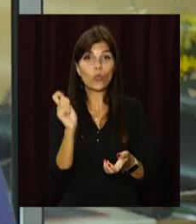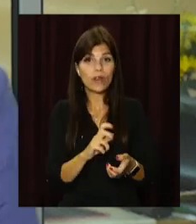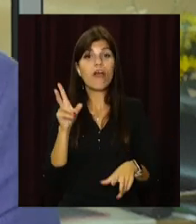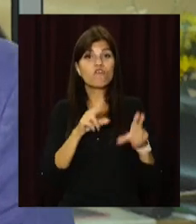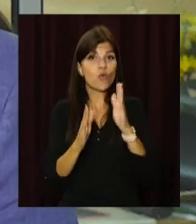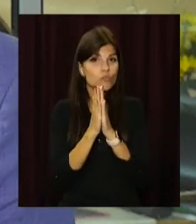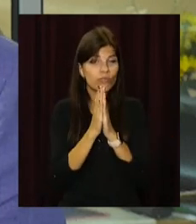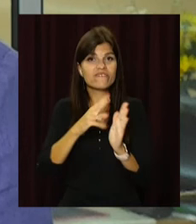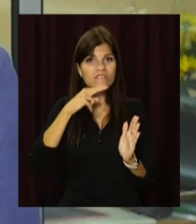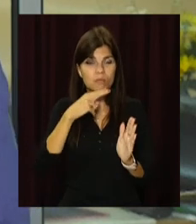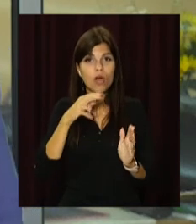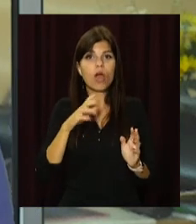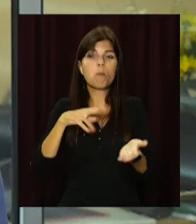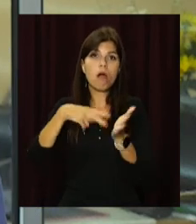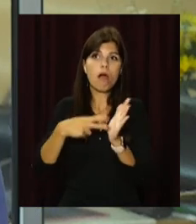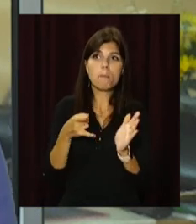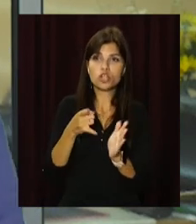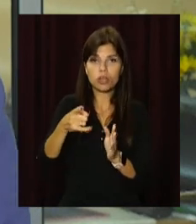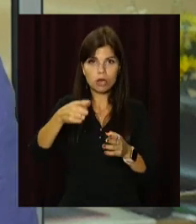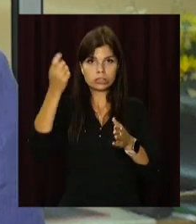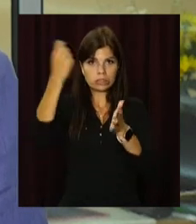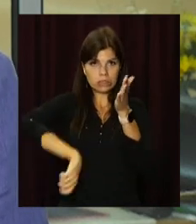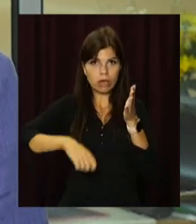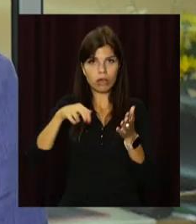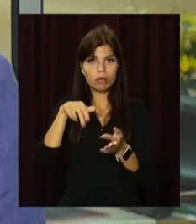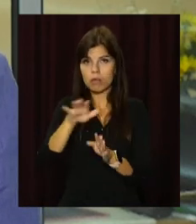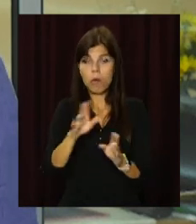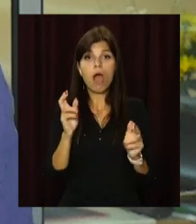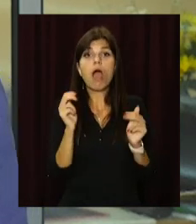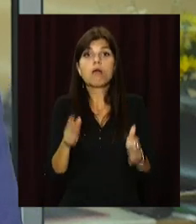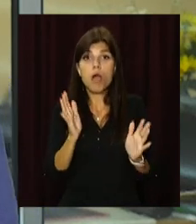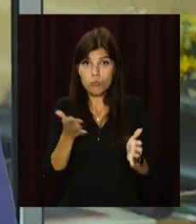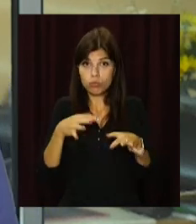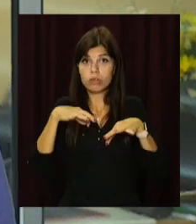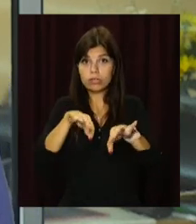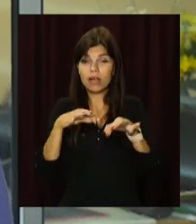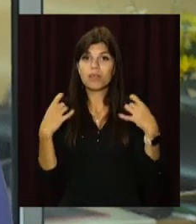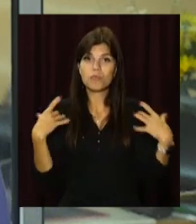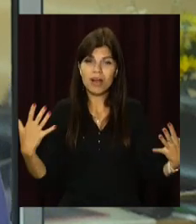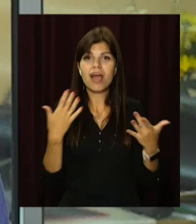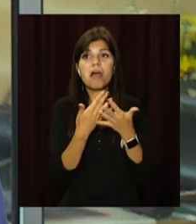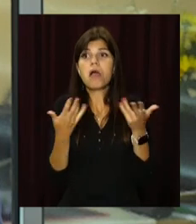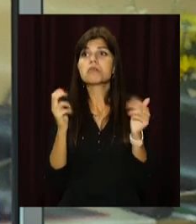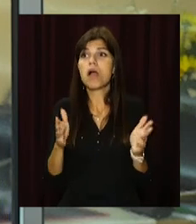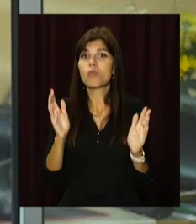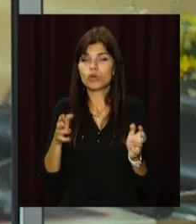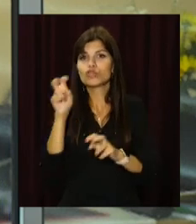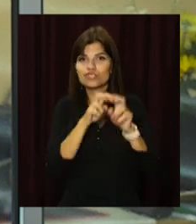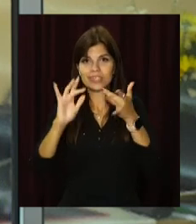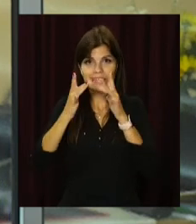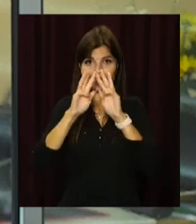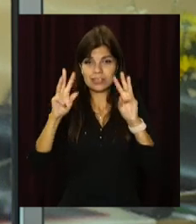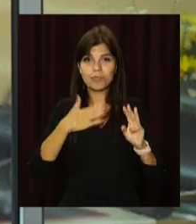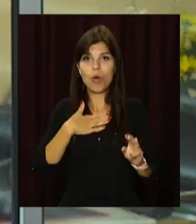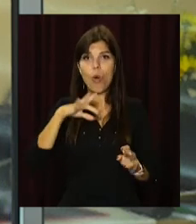Враховуйте це під час планування поїздок містом. От як працюватиме електротранспортна свята та схеми руху автобусів, шукайте на нашому